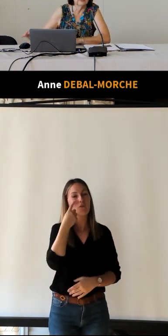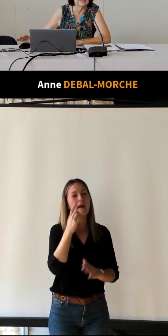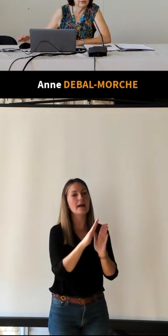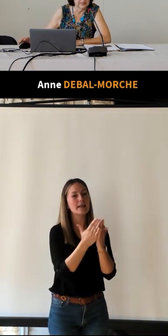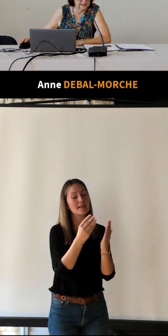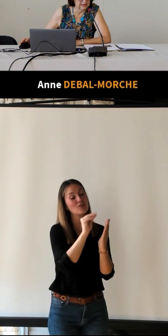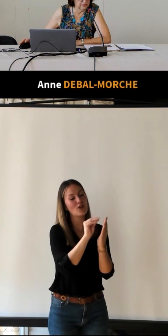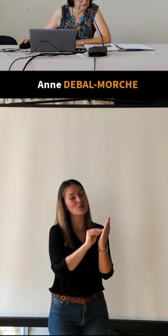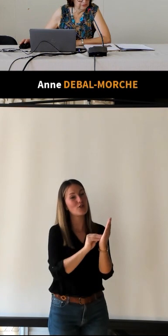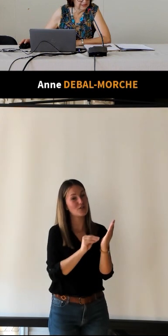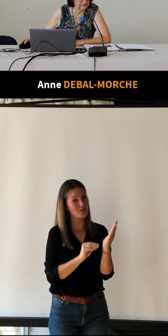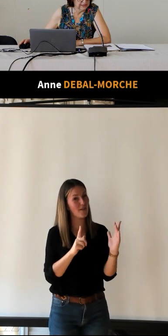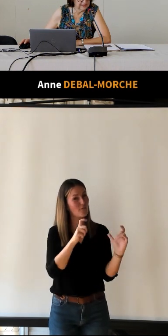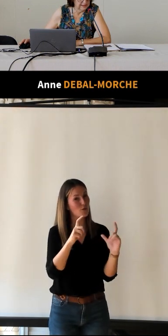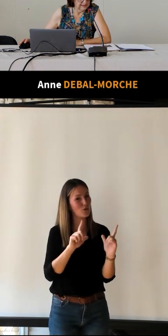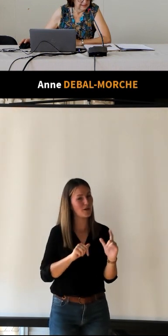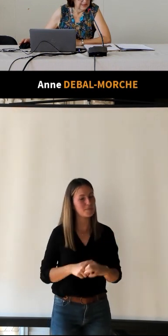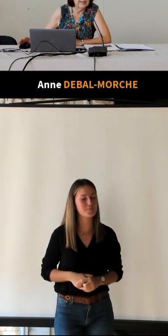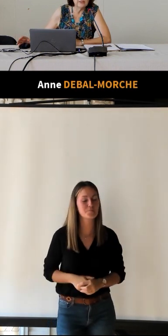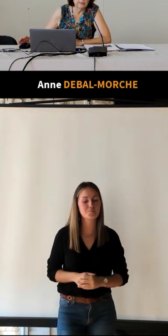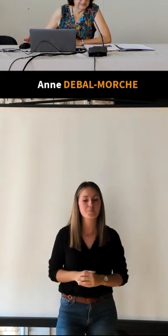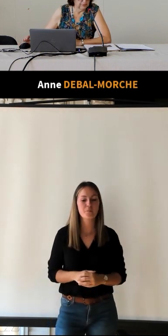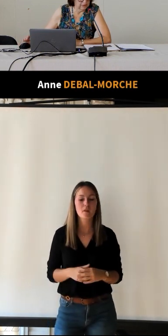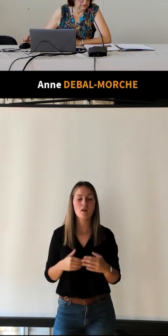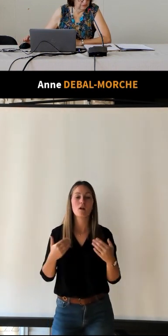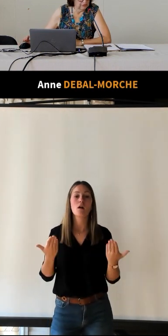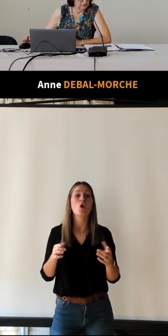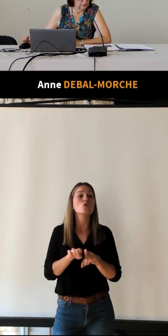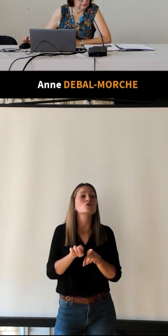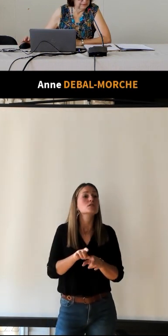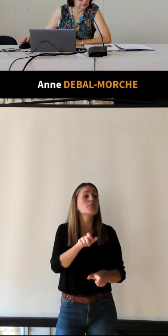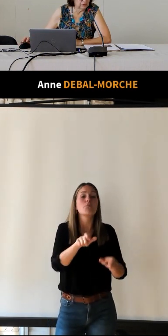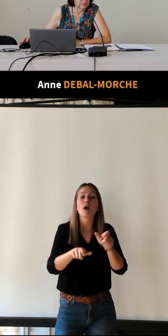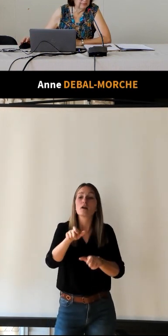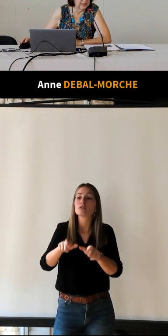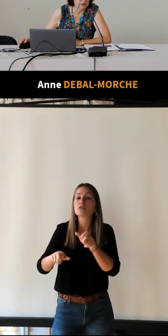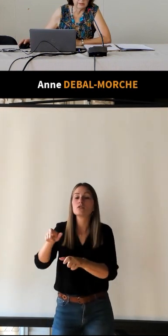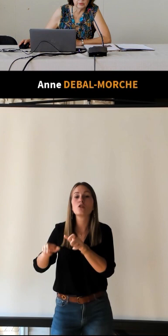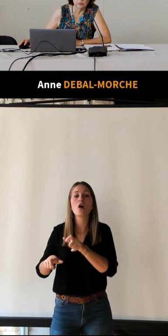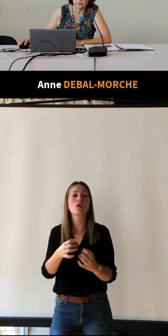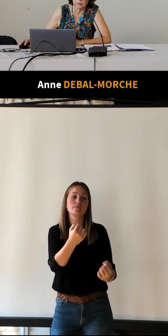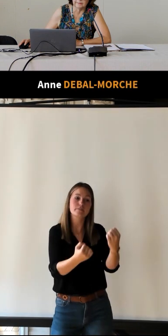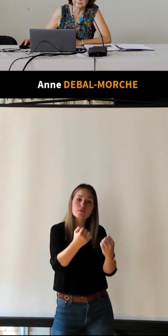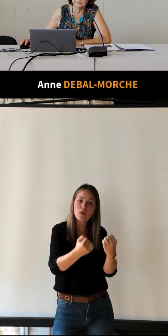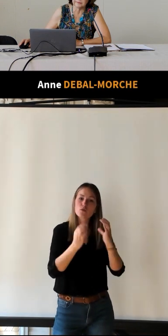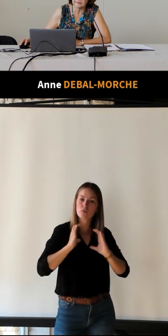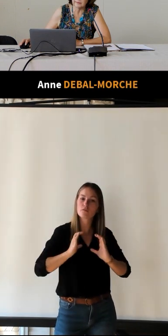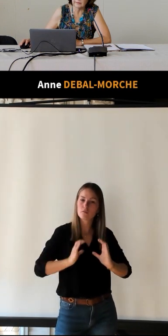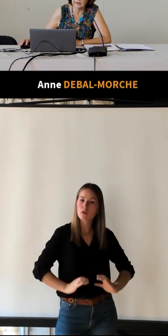la société photographique et des représentants de l'Automobile Club de Tours.